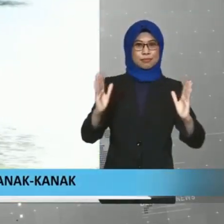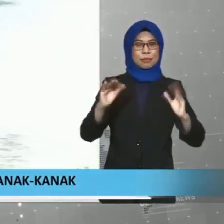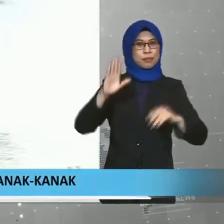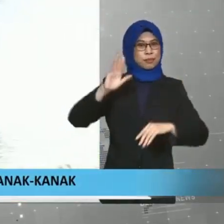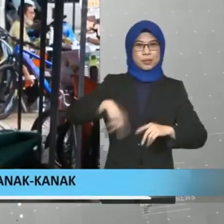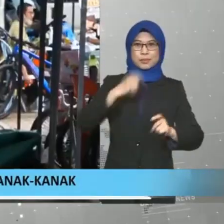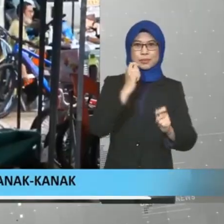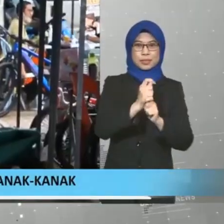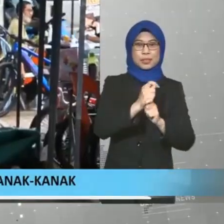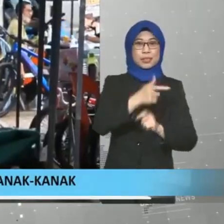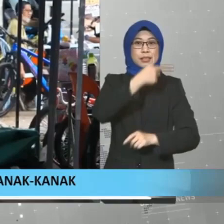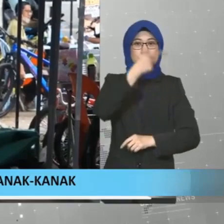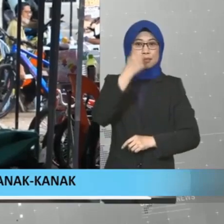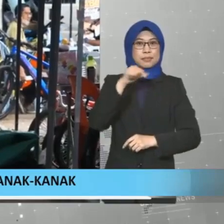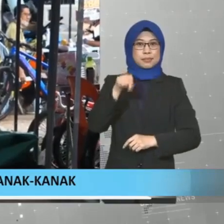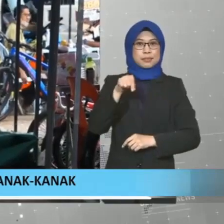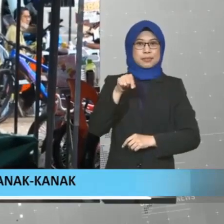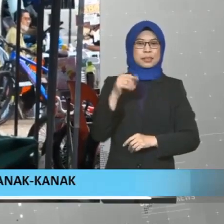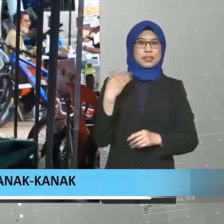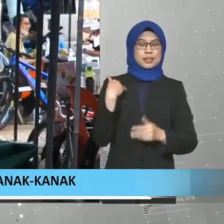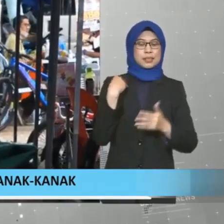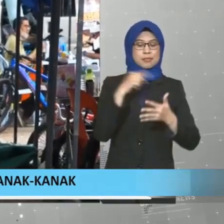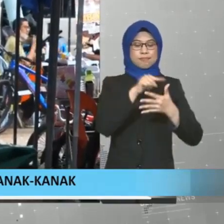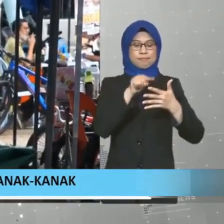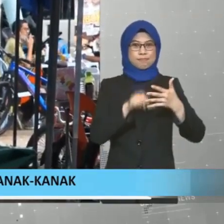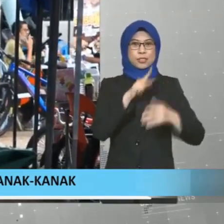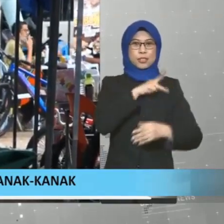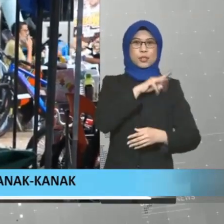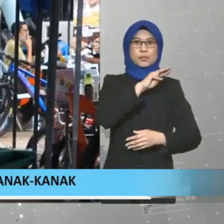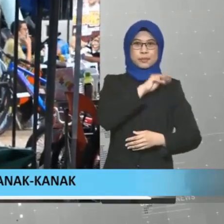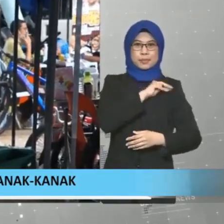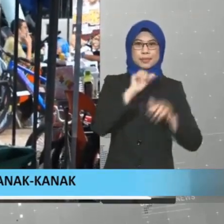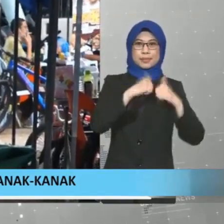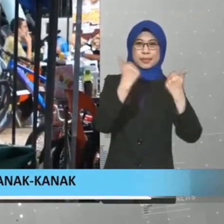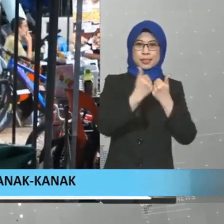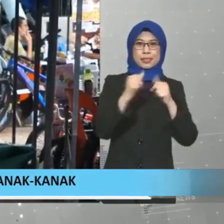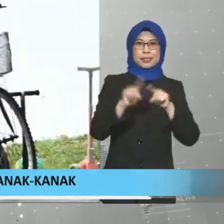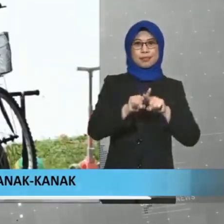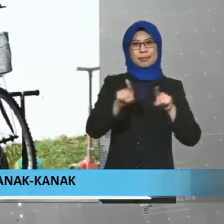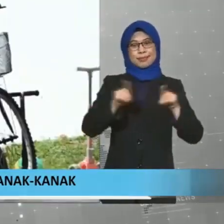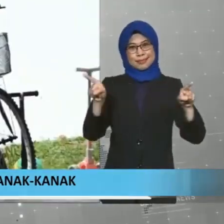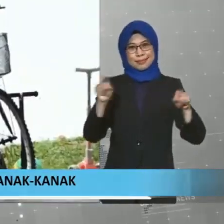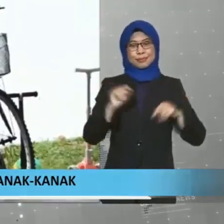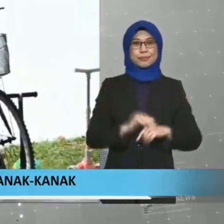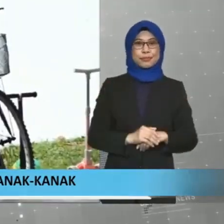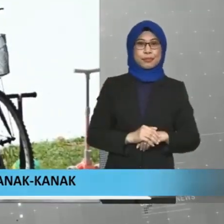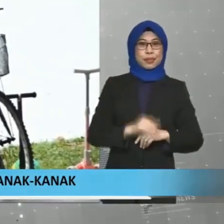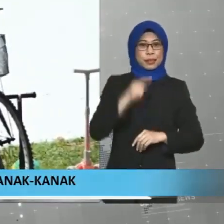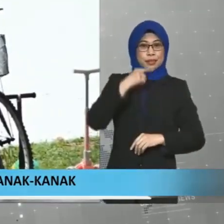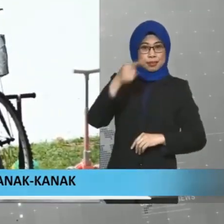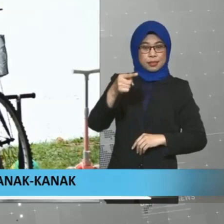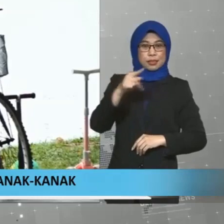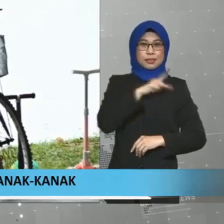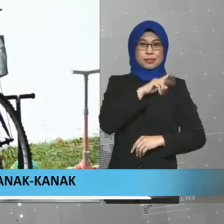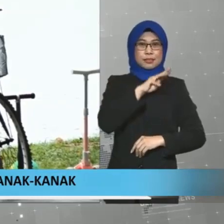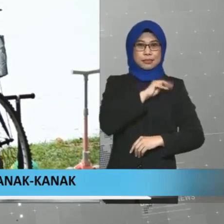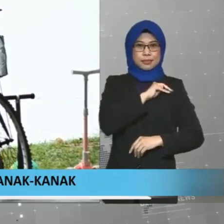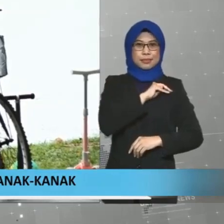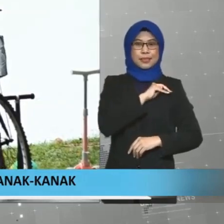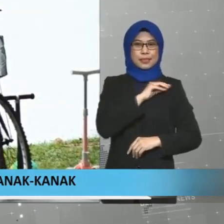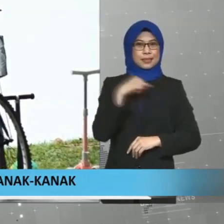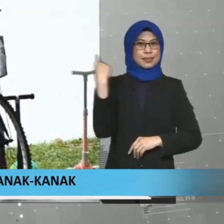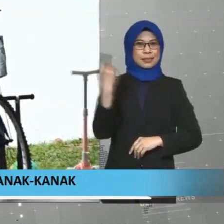ditetapkan, memandangkan ia membabitkan beberapa kementerian dan agensi berbeza. Selain itu, beliau berkata kementeriannya